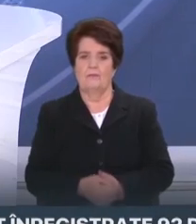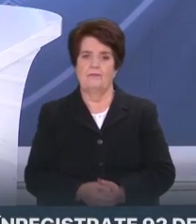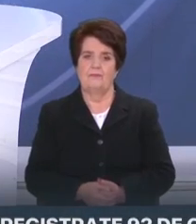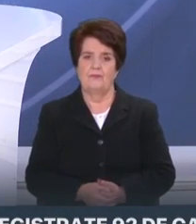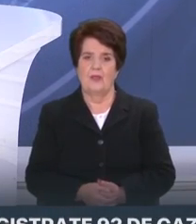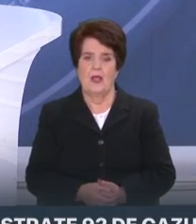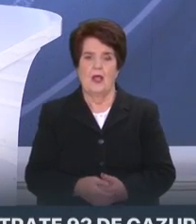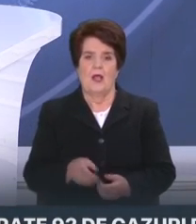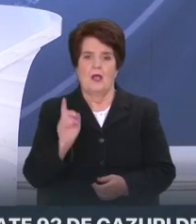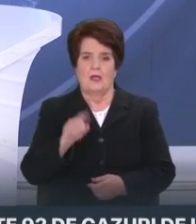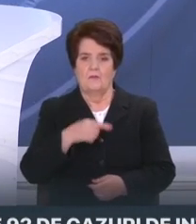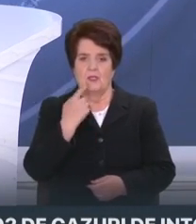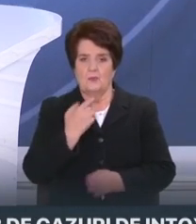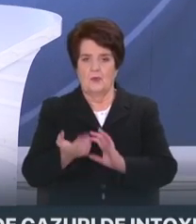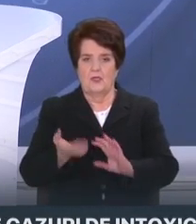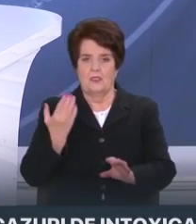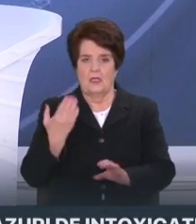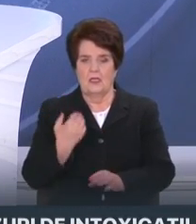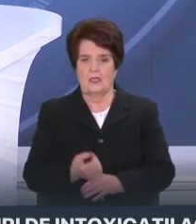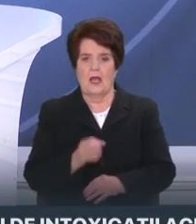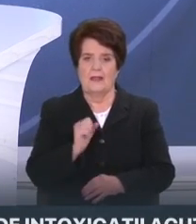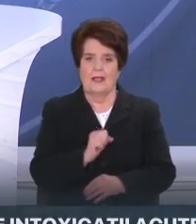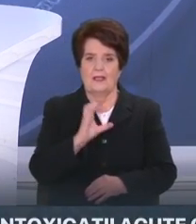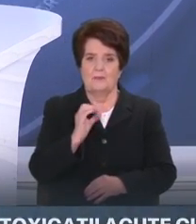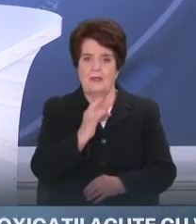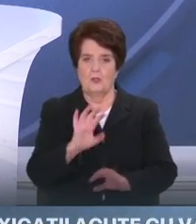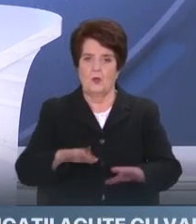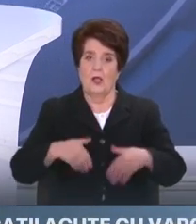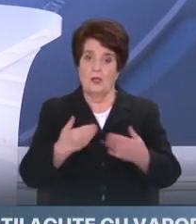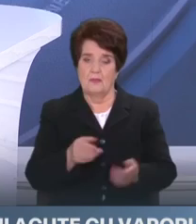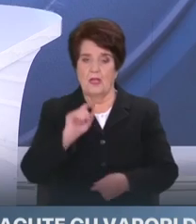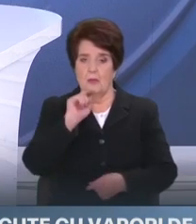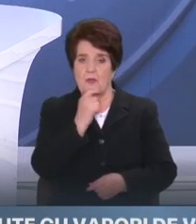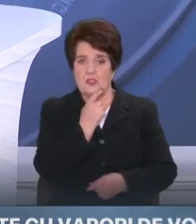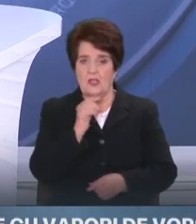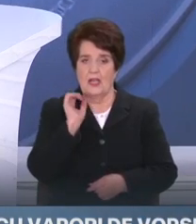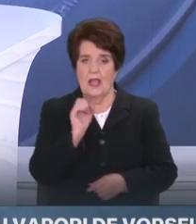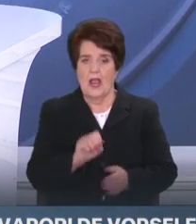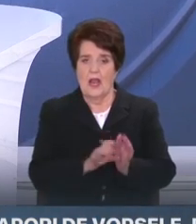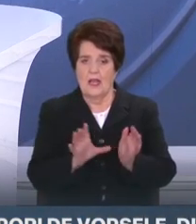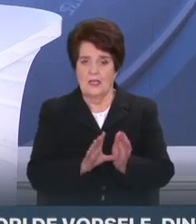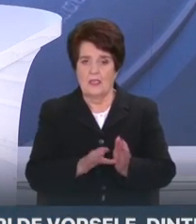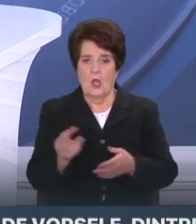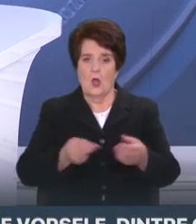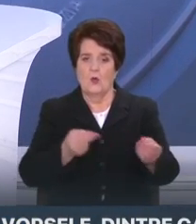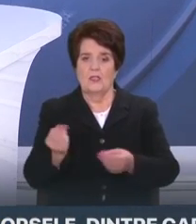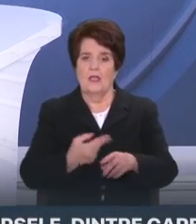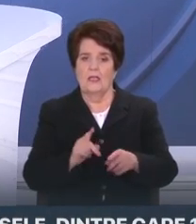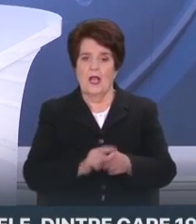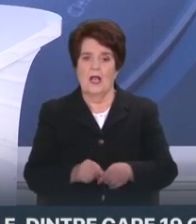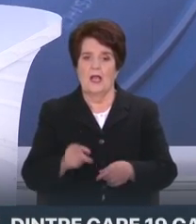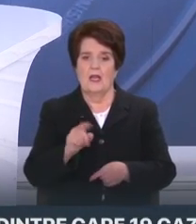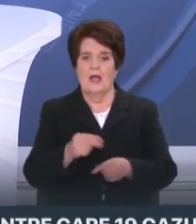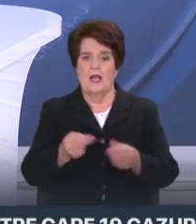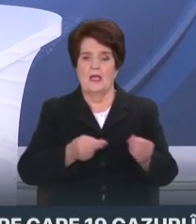Așa cum vă spuneam anterior, vicepremierul Andrei Spânu recomandă economisirea energiei electrice. Contractele pe care le-a încheiat